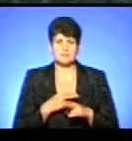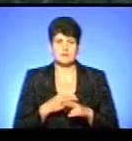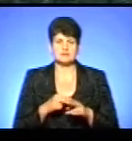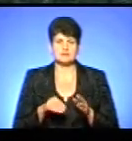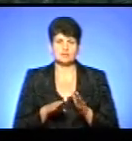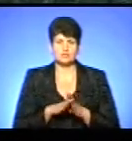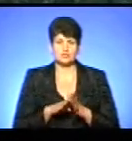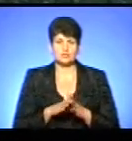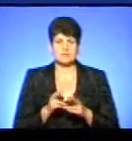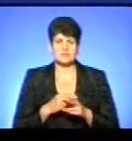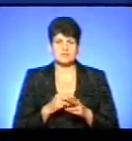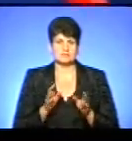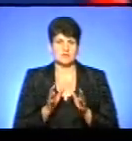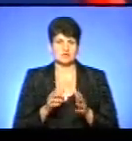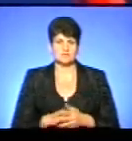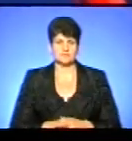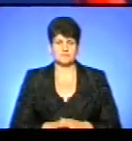беззбережені, ніхто за це гроші не платить.